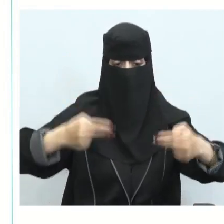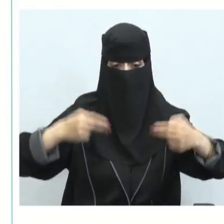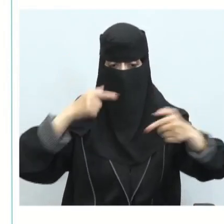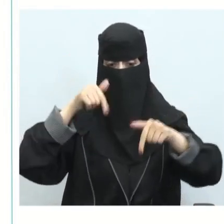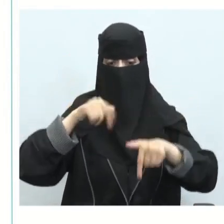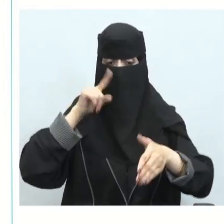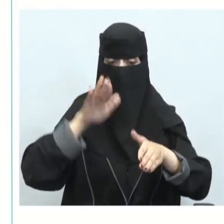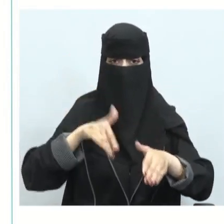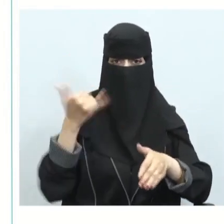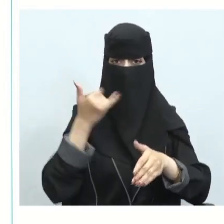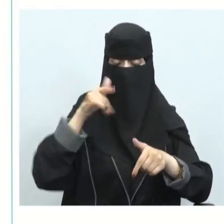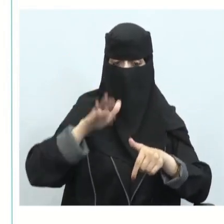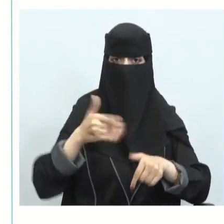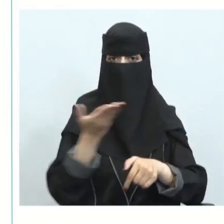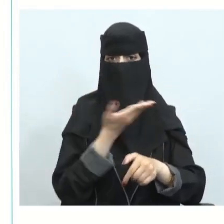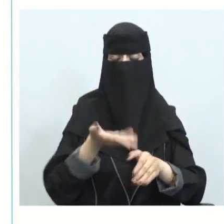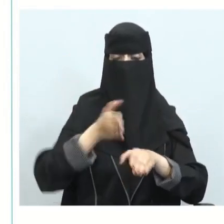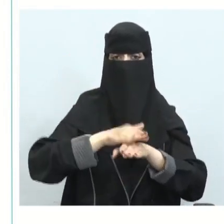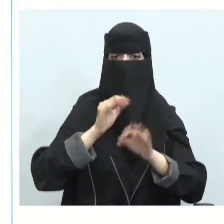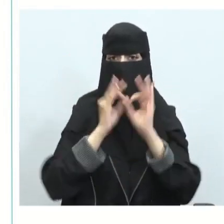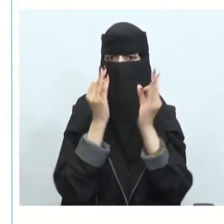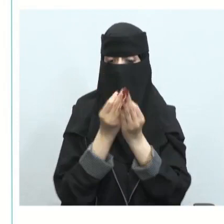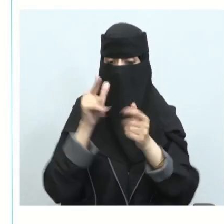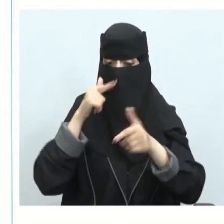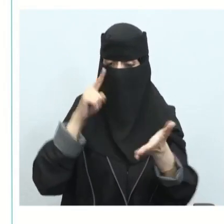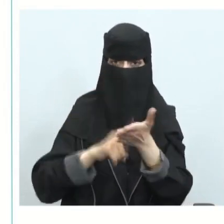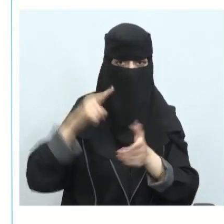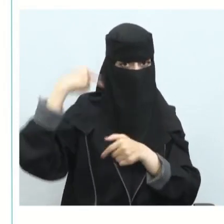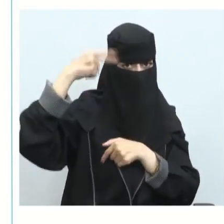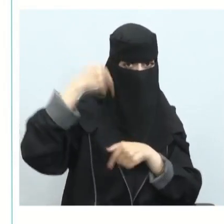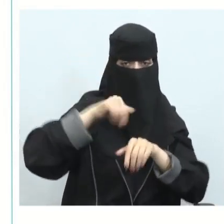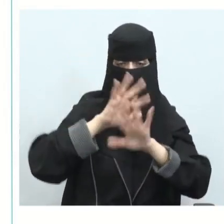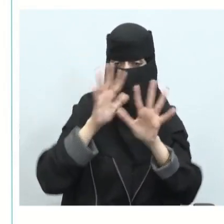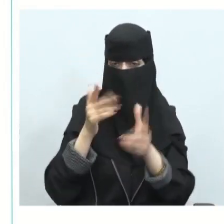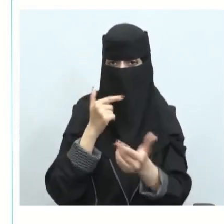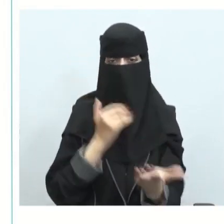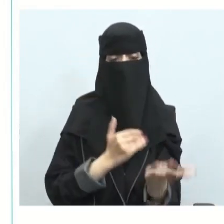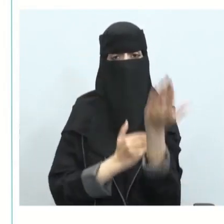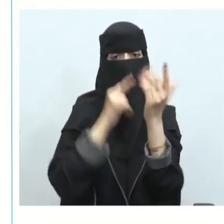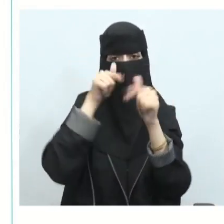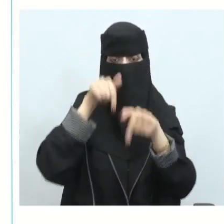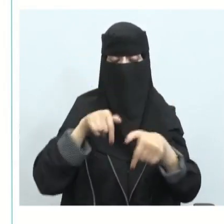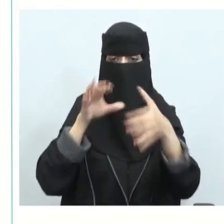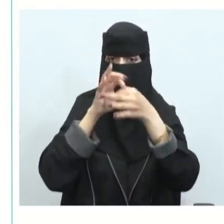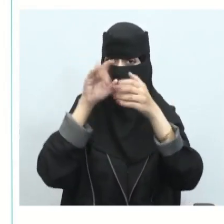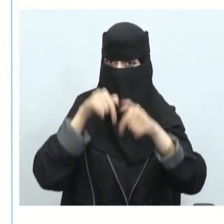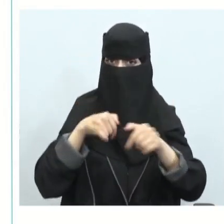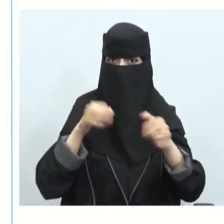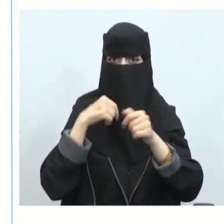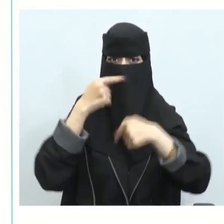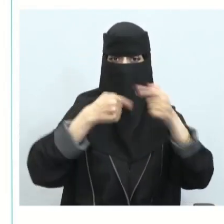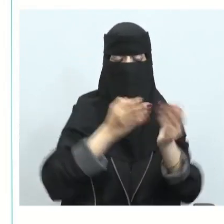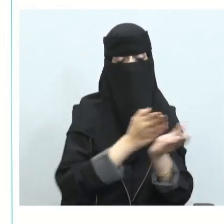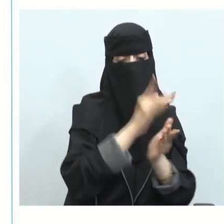وأيضا هي لها تأثير على المجتمع كما ذكرنا ويجب أن نفكر في جميع القضايا التي يكون لها علاقة في